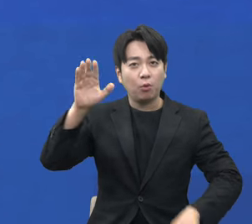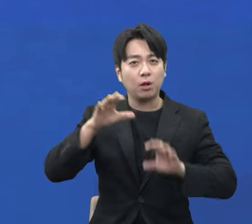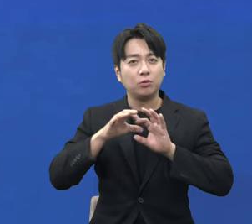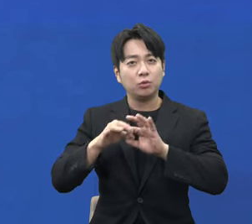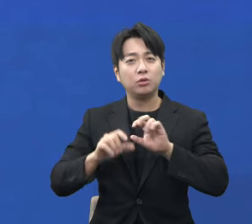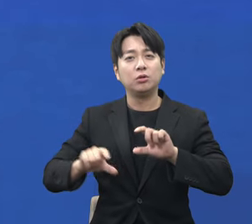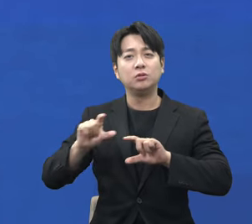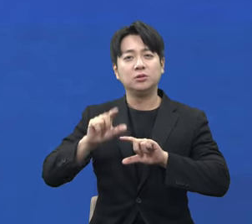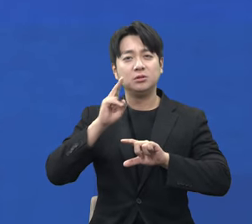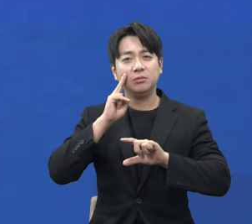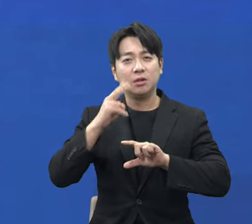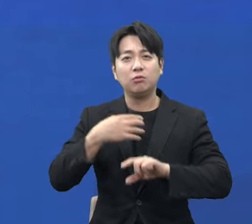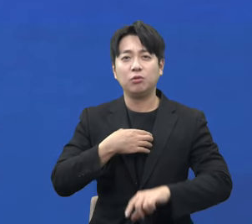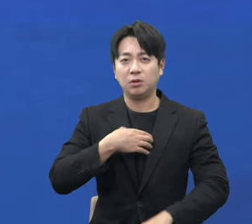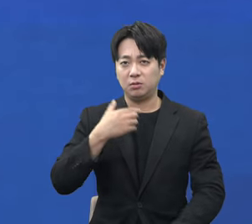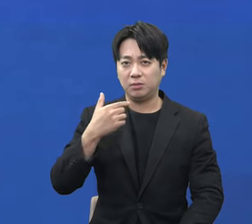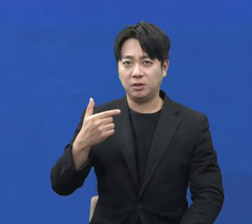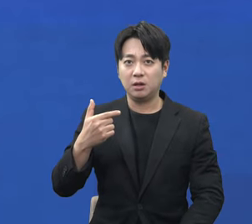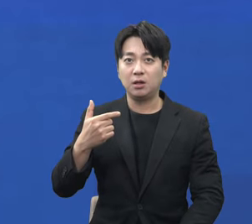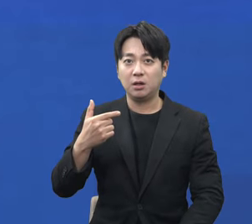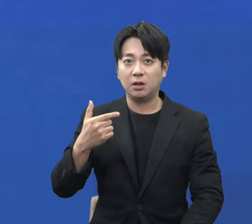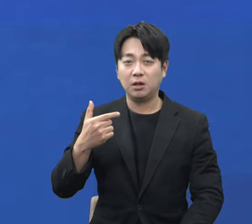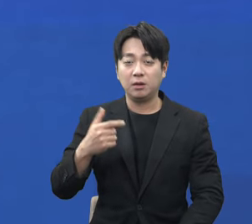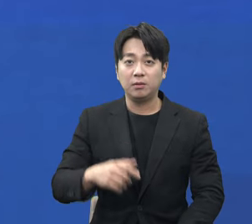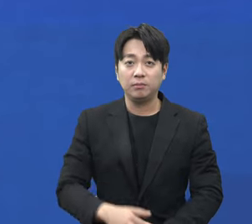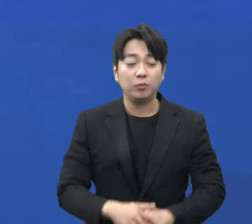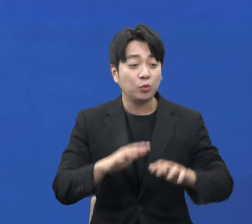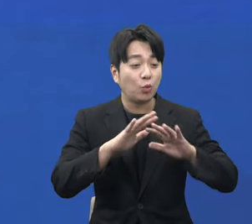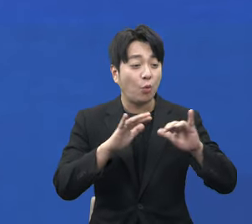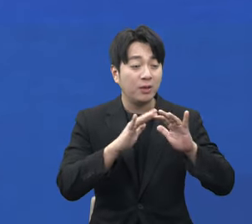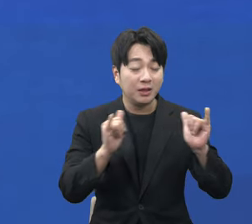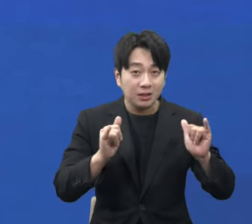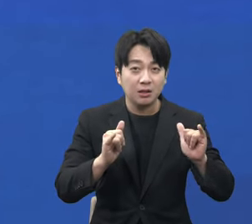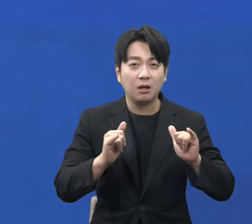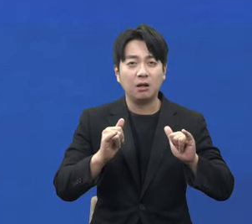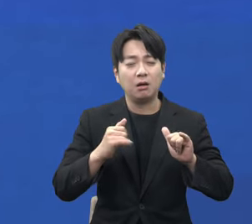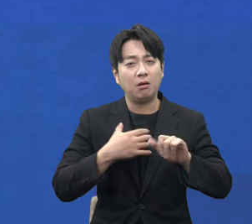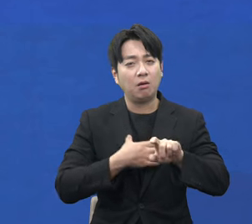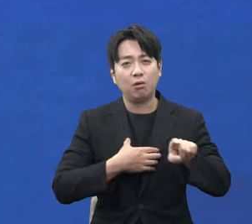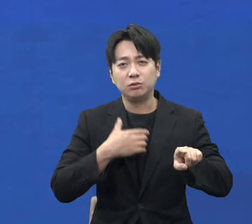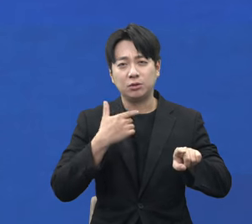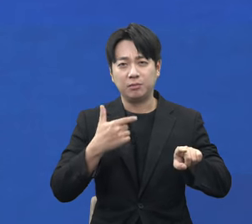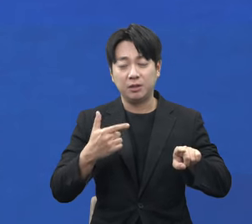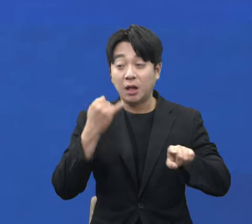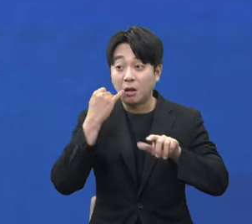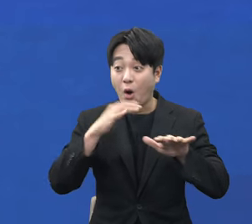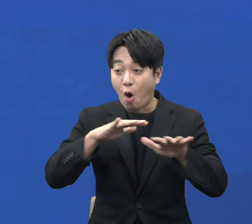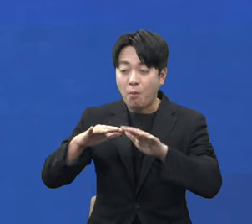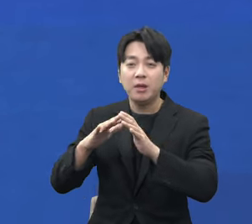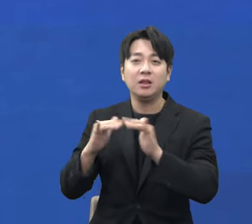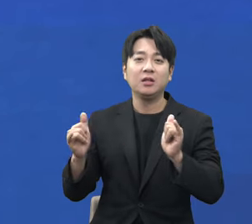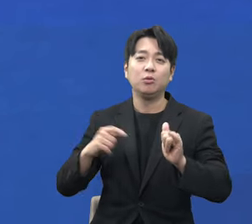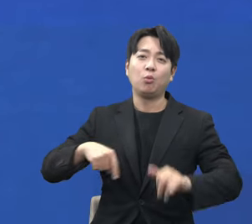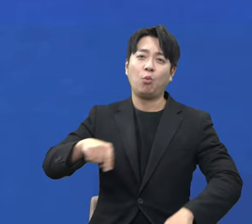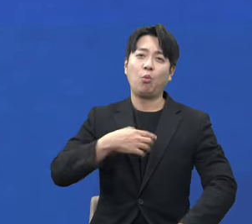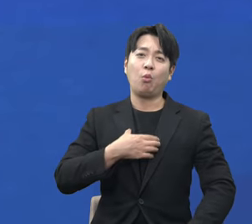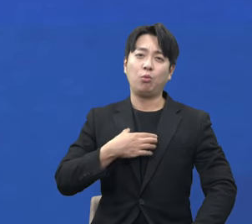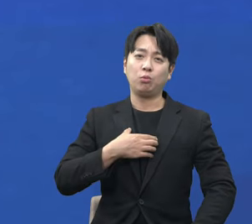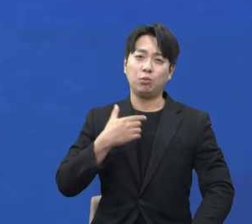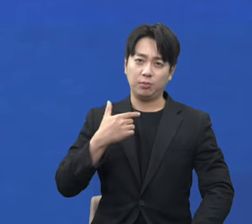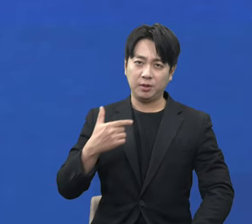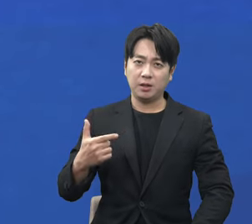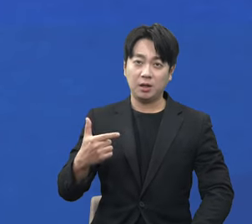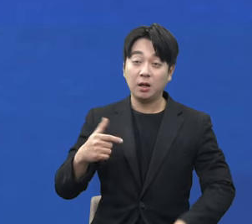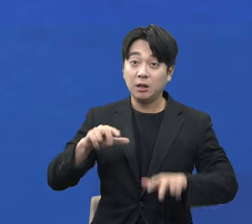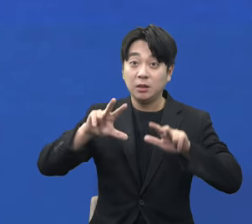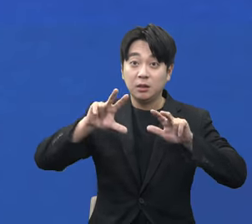농사짓기 갈수록 어려워지고 있습니다. 바다를 탯줄 삼아 먹고 살기 너무 힘듭니다. 그런데 그 와중에